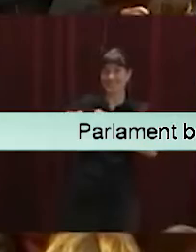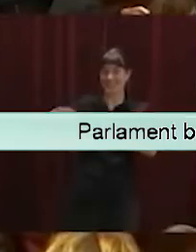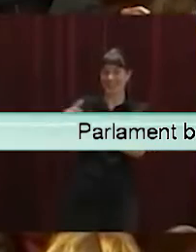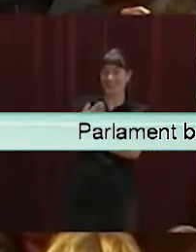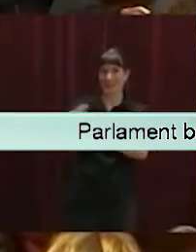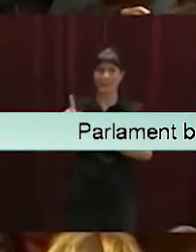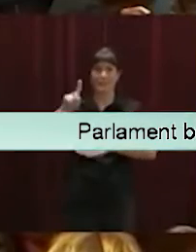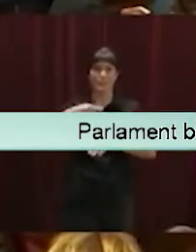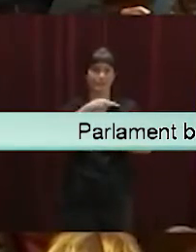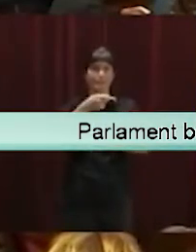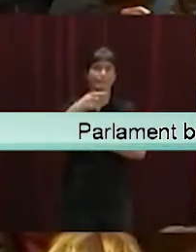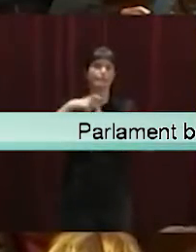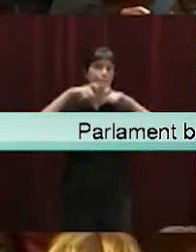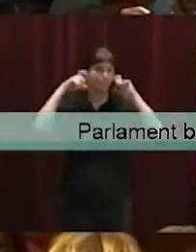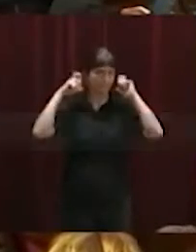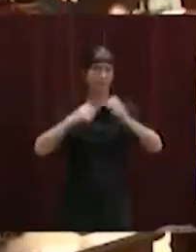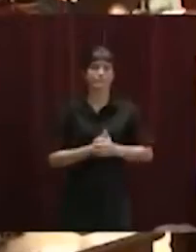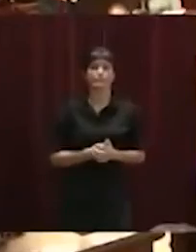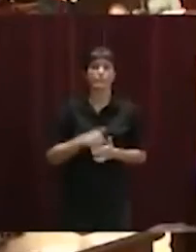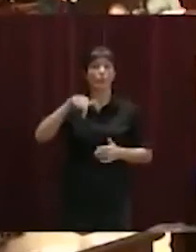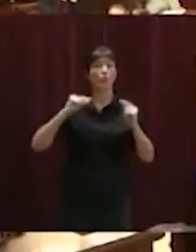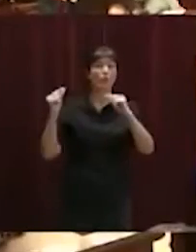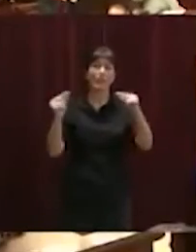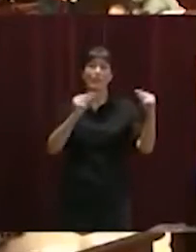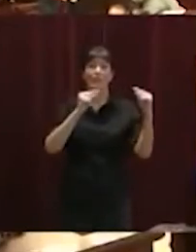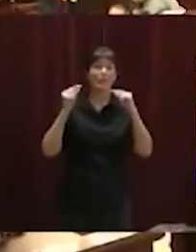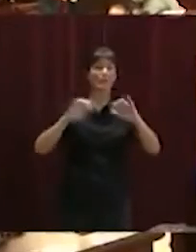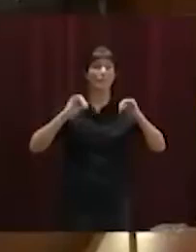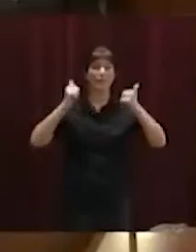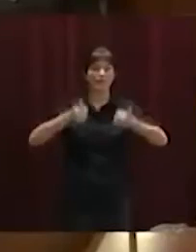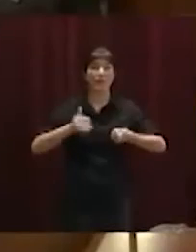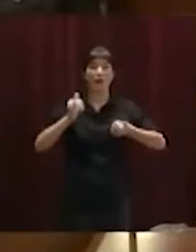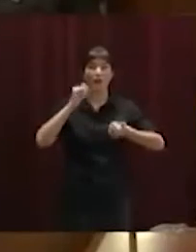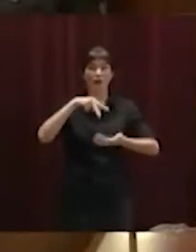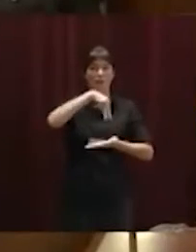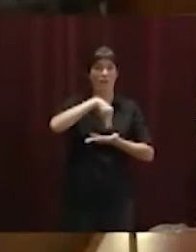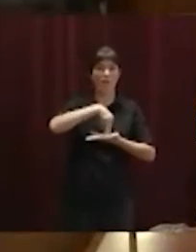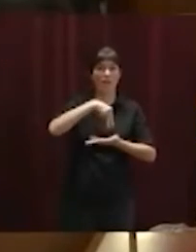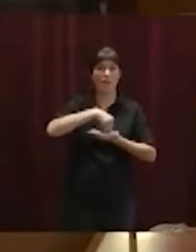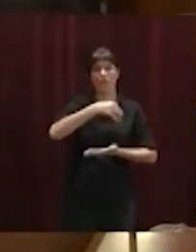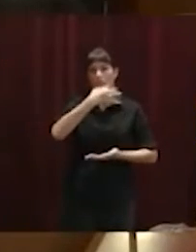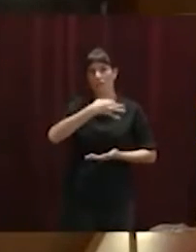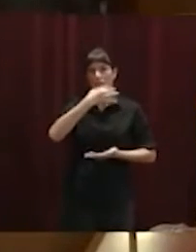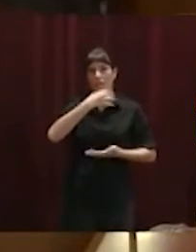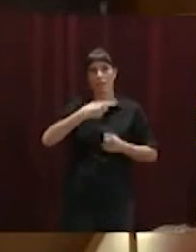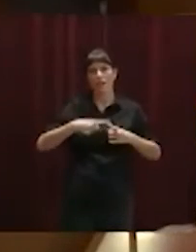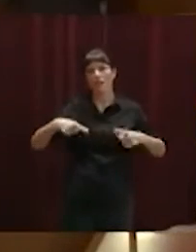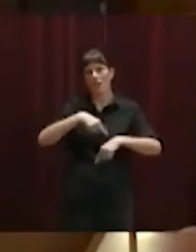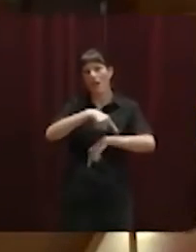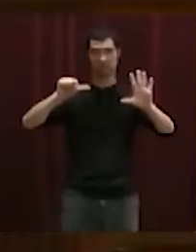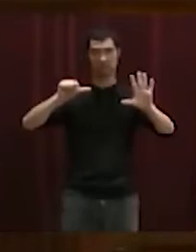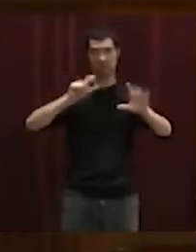Mallorca ha degut a l'elevada incidència del coronavirus en aquestes dues illes. Es preveu que aquesta i d'altres restriccions entrin en vigor